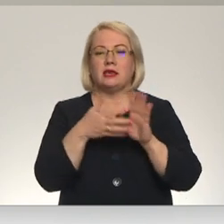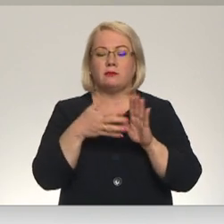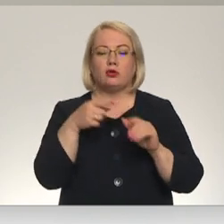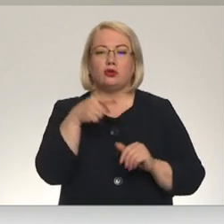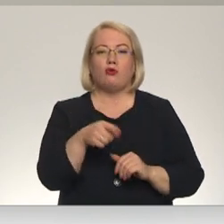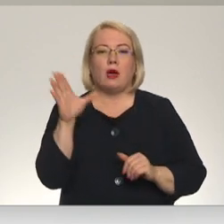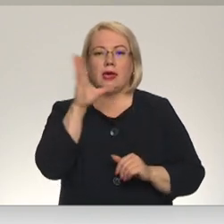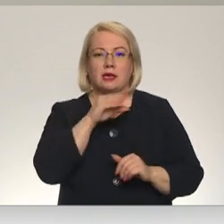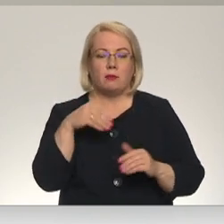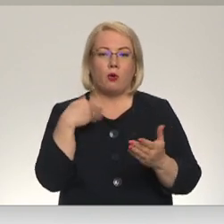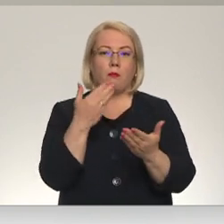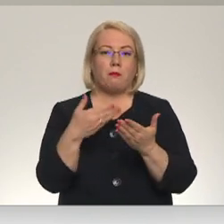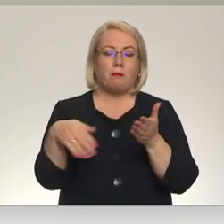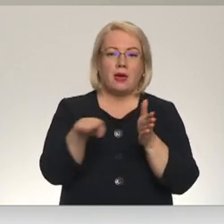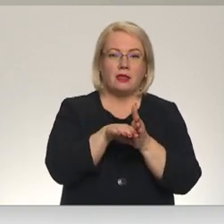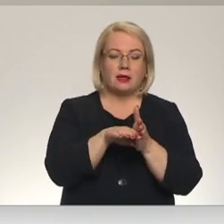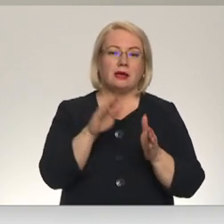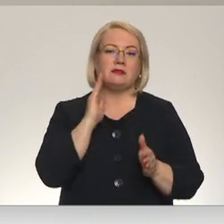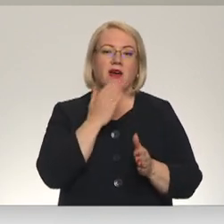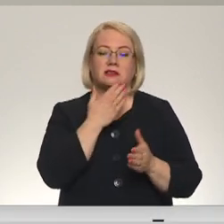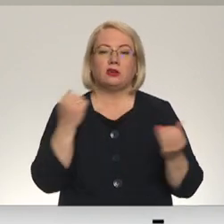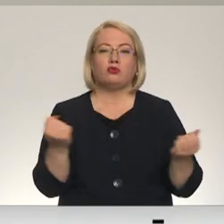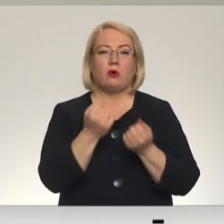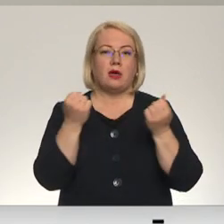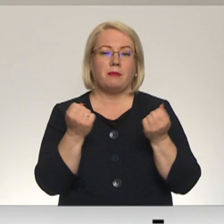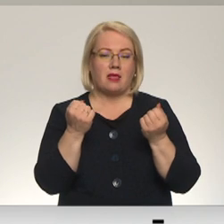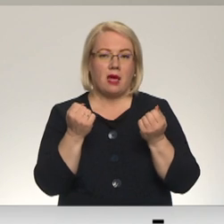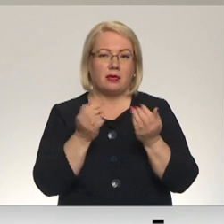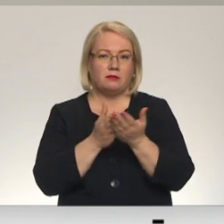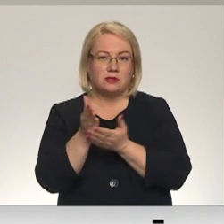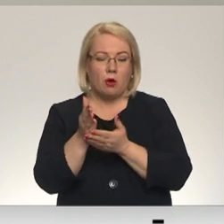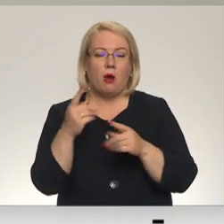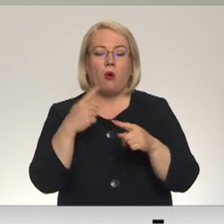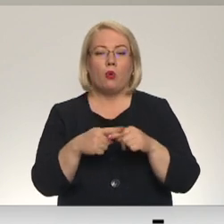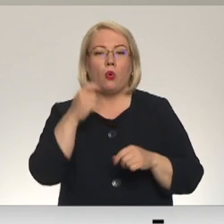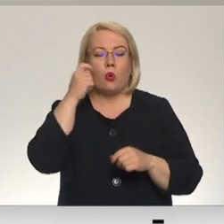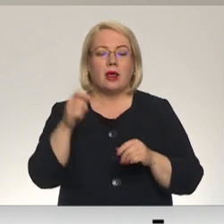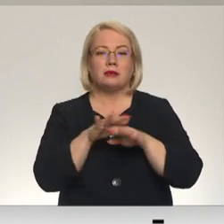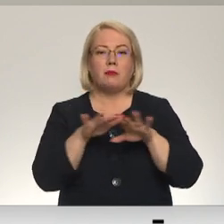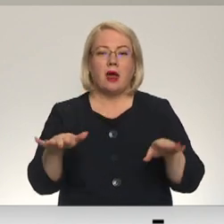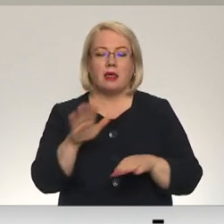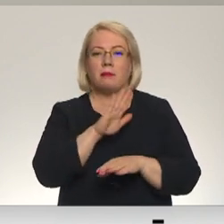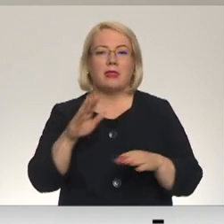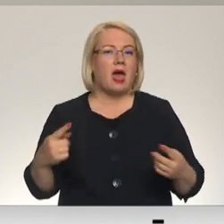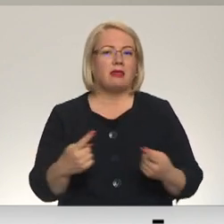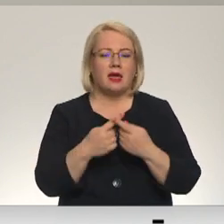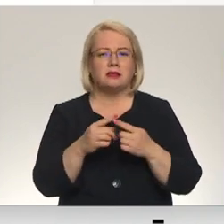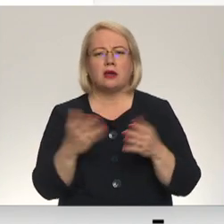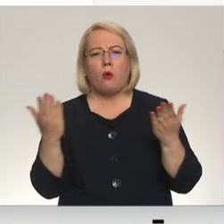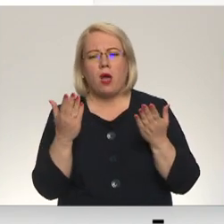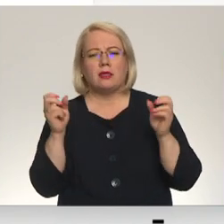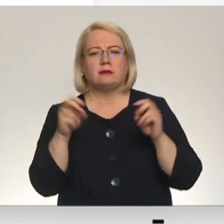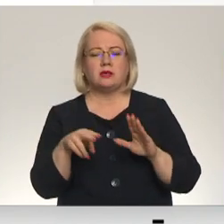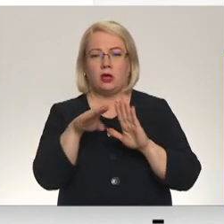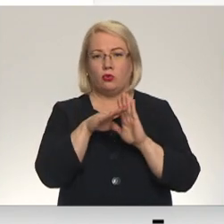piedalīties tādu vasaras nodarbinātības pasākumā. Uz Ukrainas bērniem neatietas nekā ar speciālu nosacību.